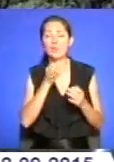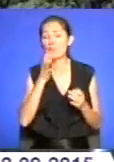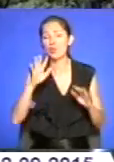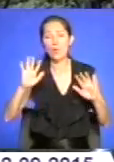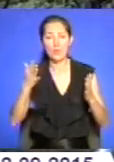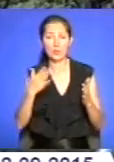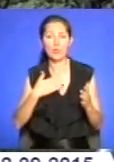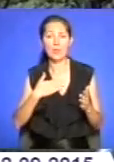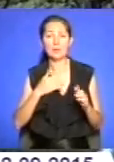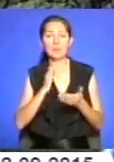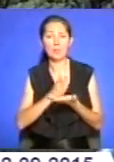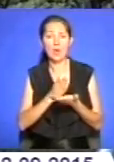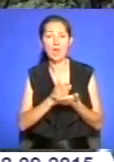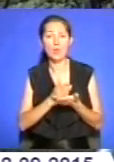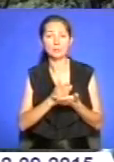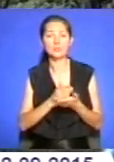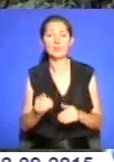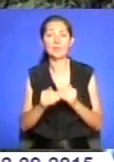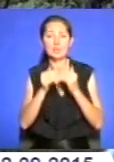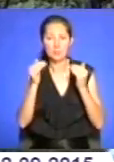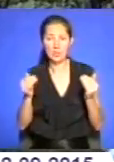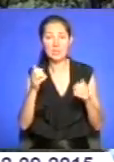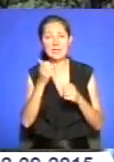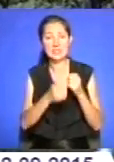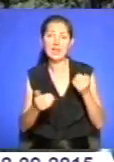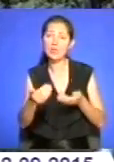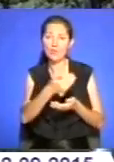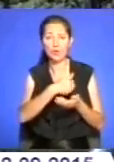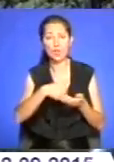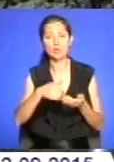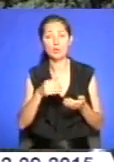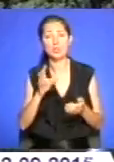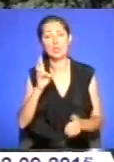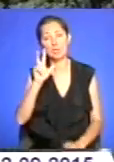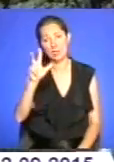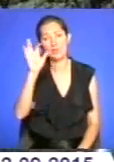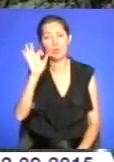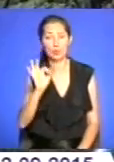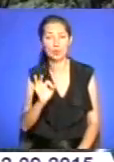випадку ми маємо збільшення середньої врожайності на 3%. Дякую за